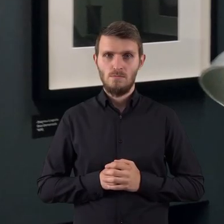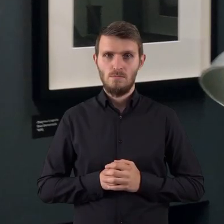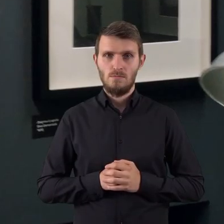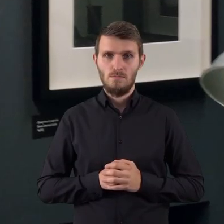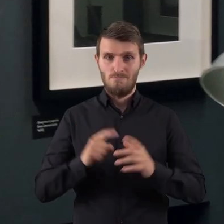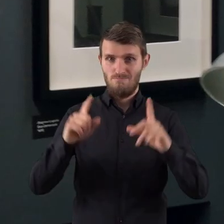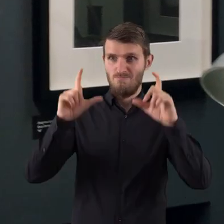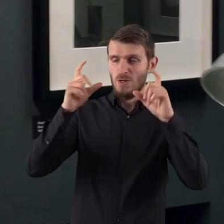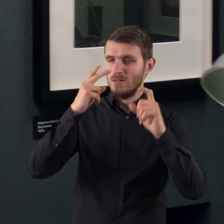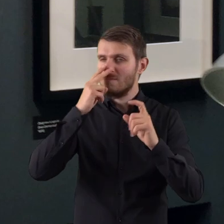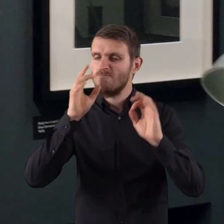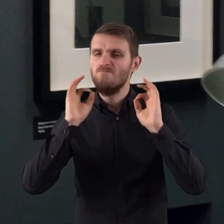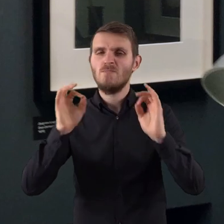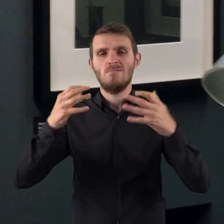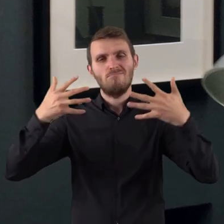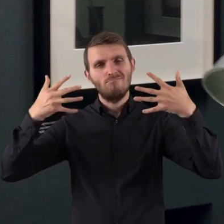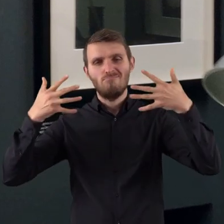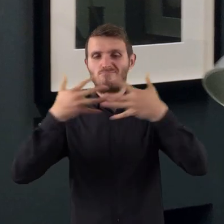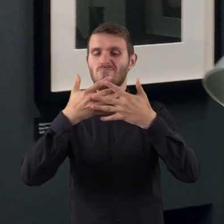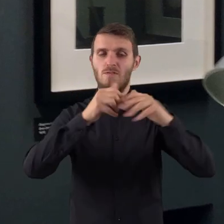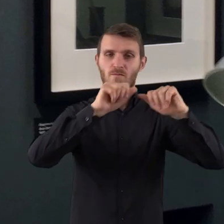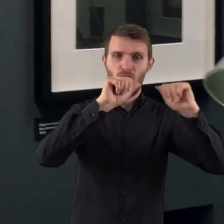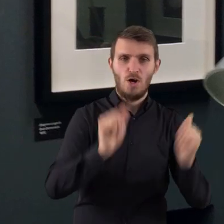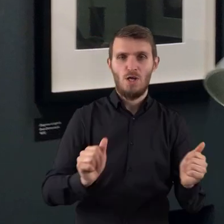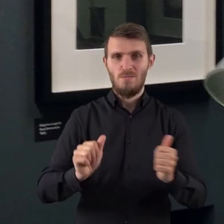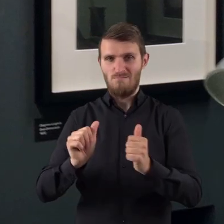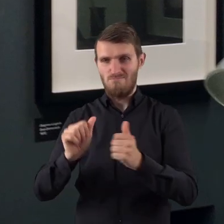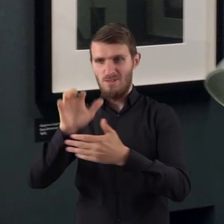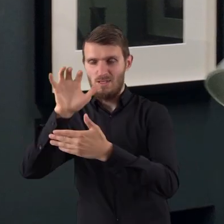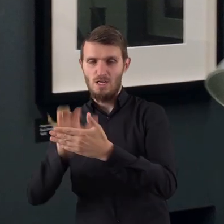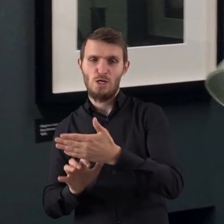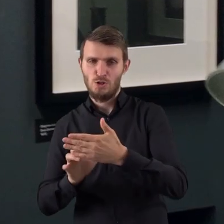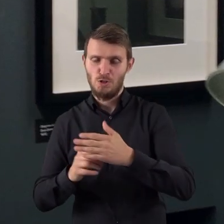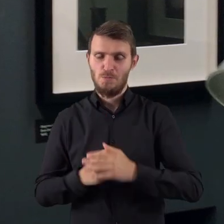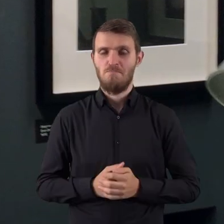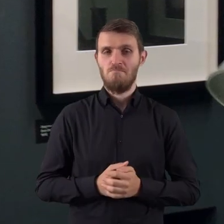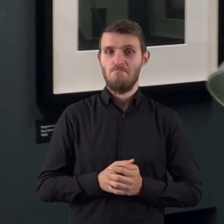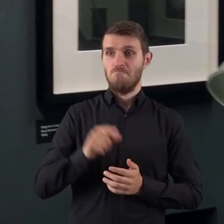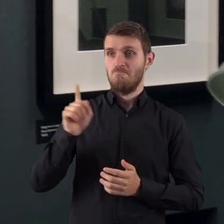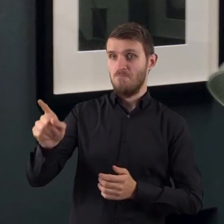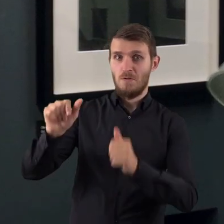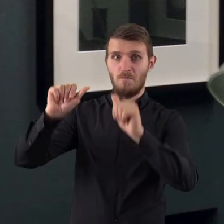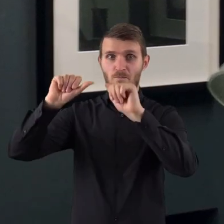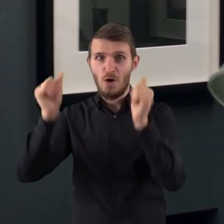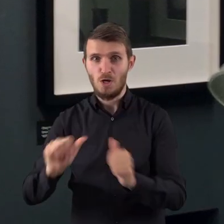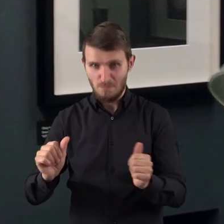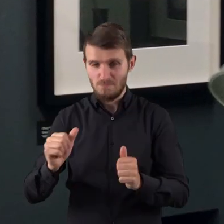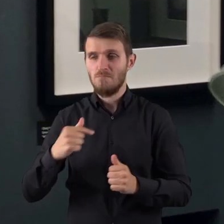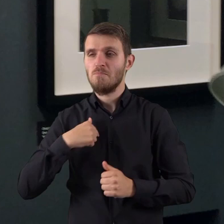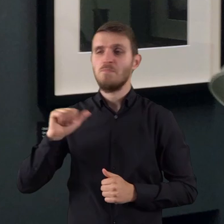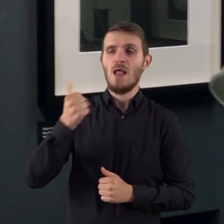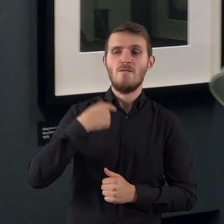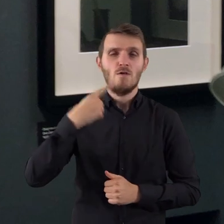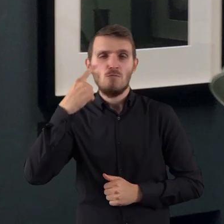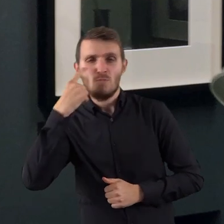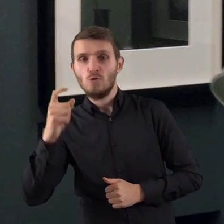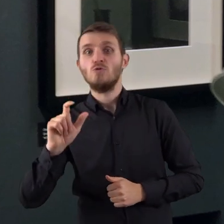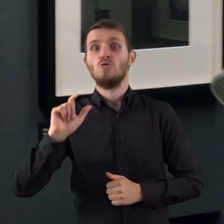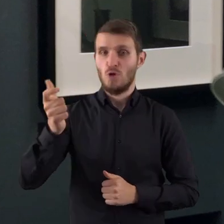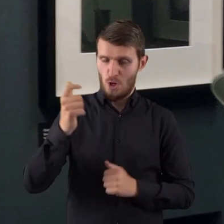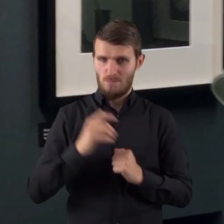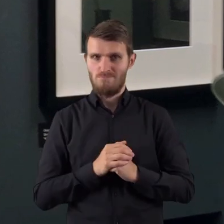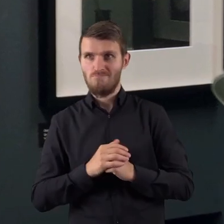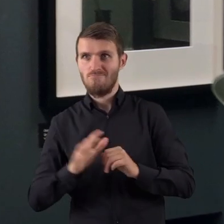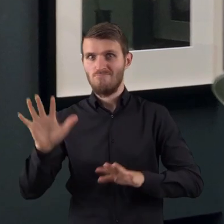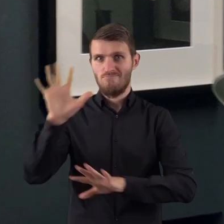Ta fotografia odznacza się doskonałą harmonią formy i treści. Najpierw, jak zawsze, zwracam